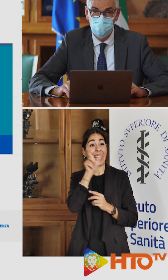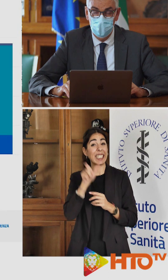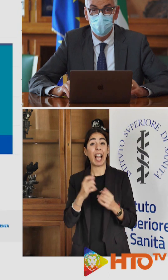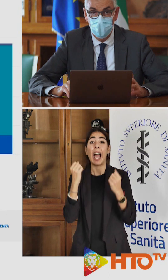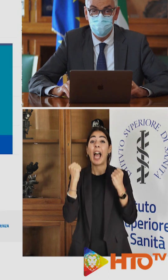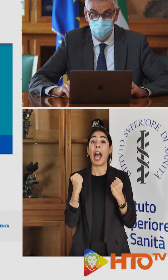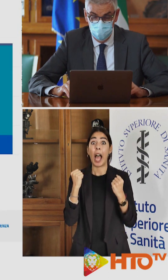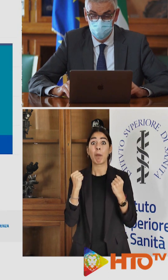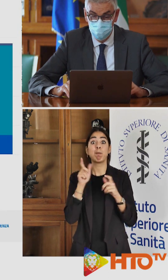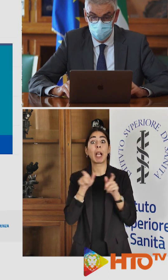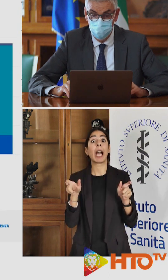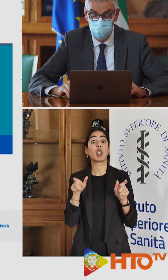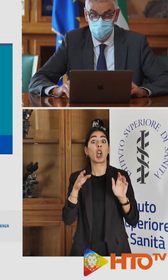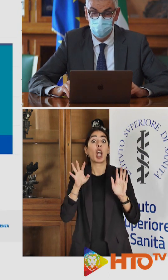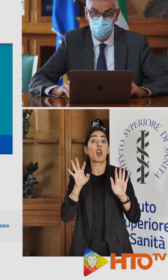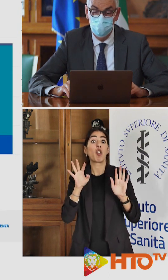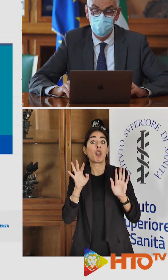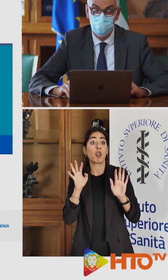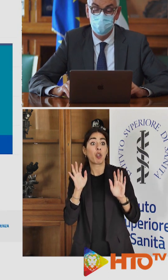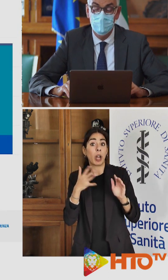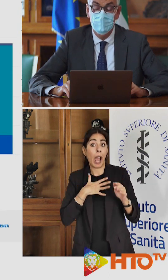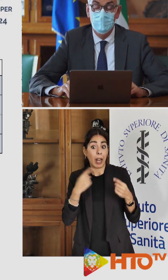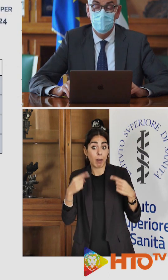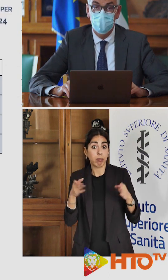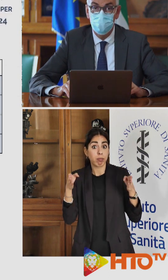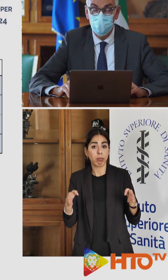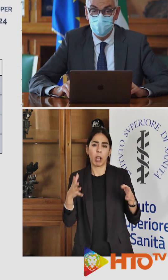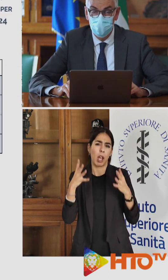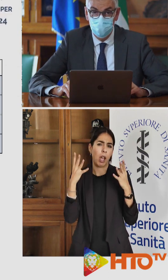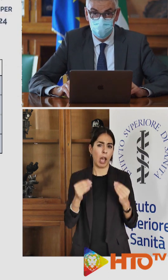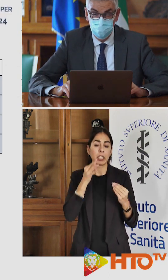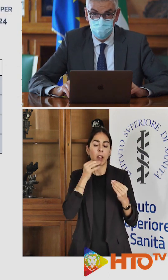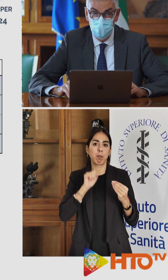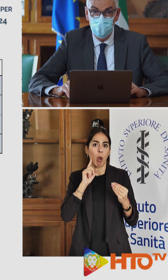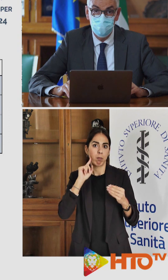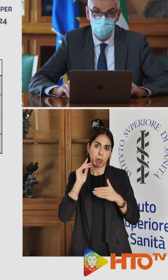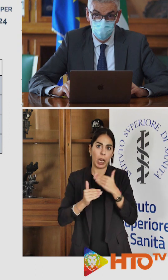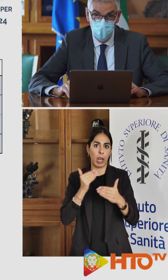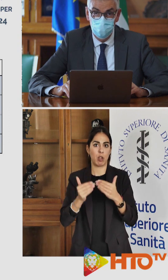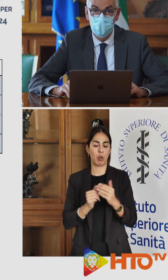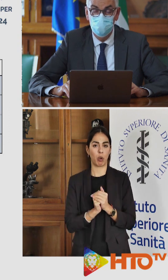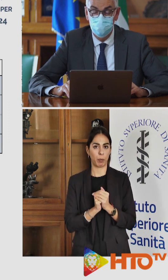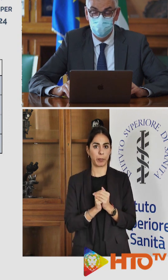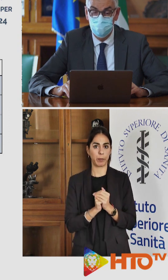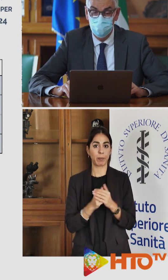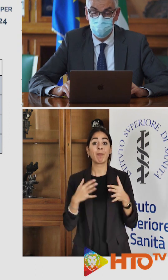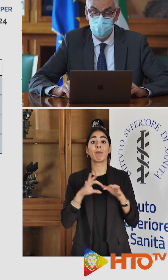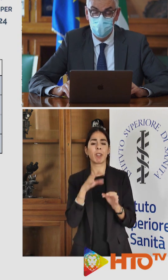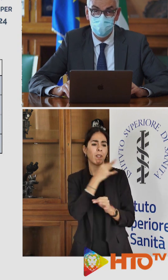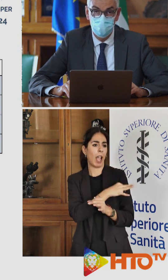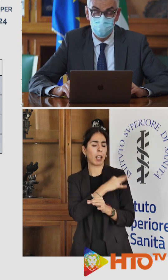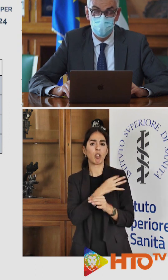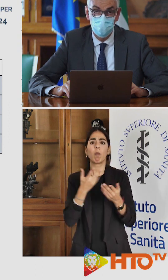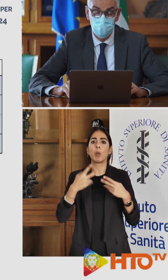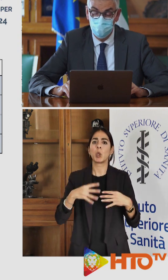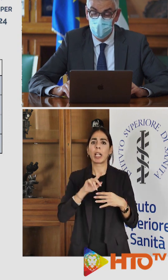margini per ulteriore miglioramento. Per quanto riguarda l'efficacia vaccinale, si conferma l'efficacia